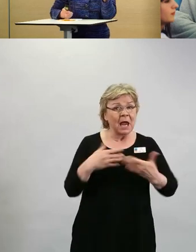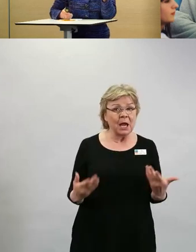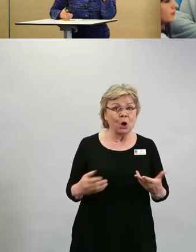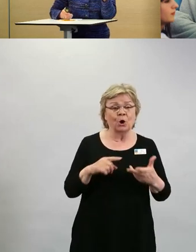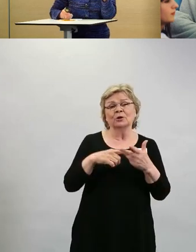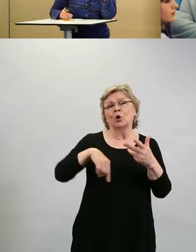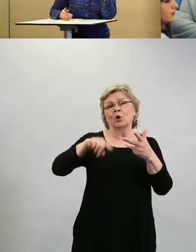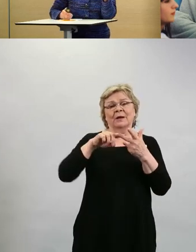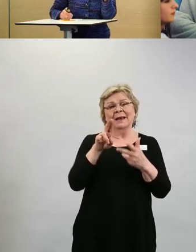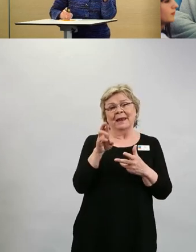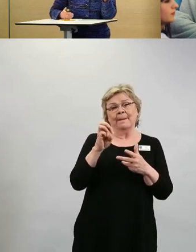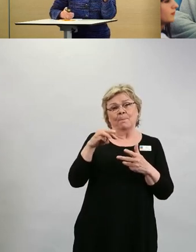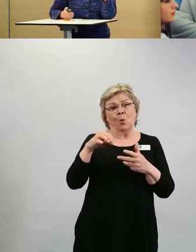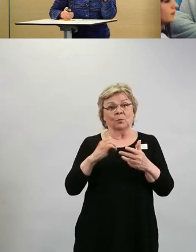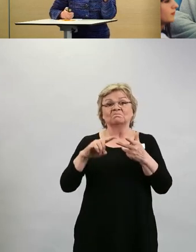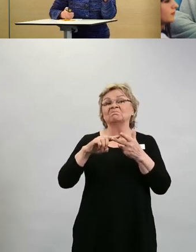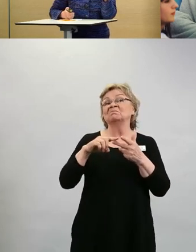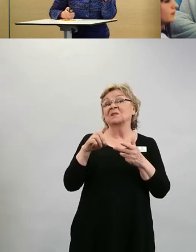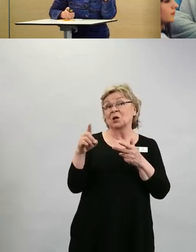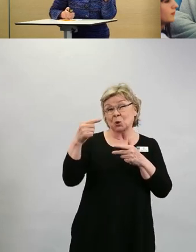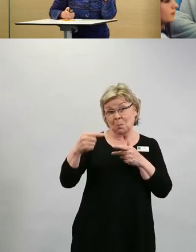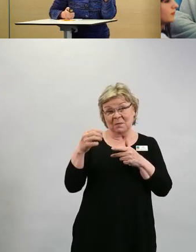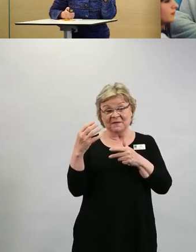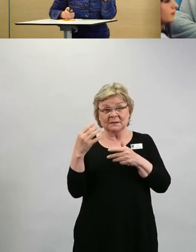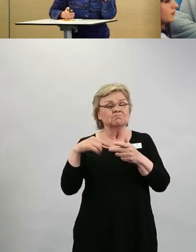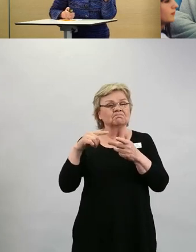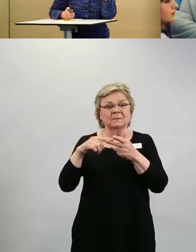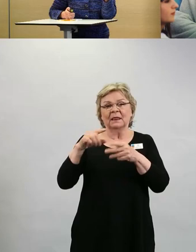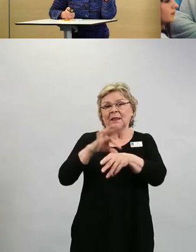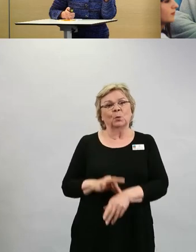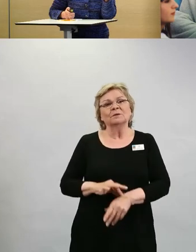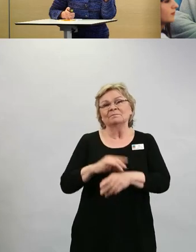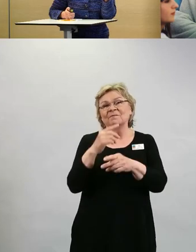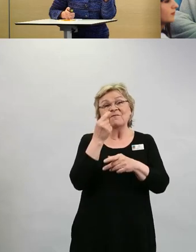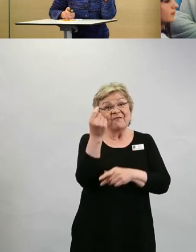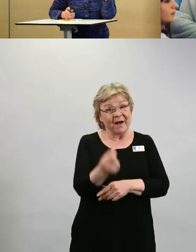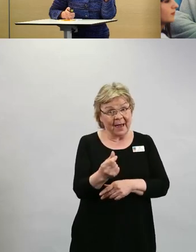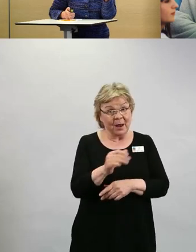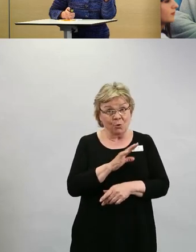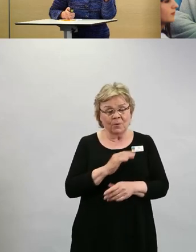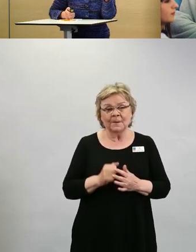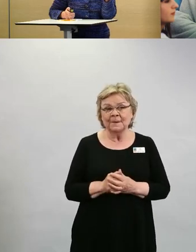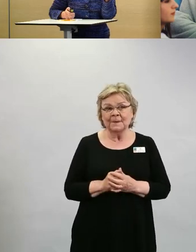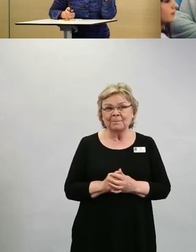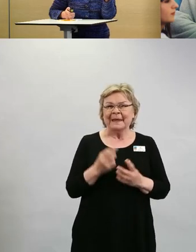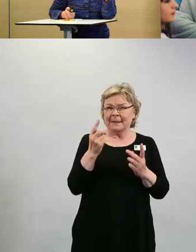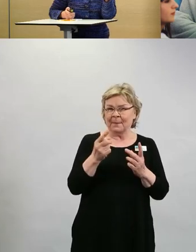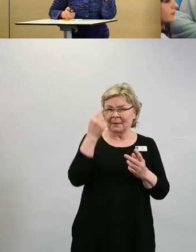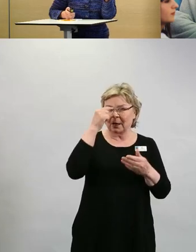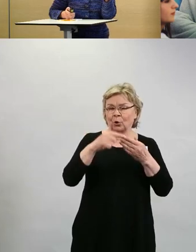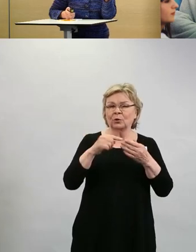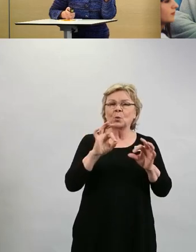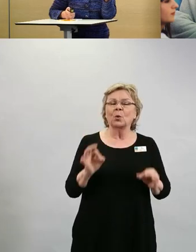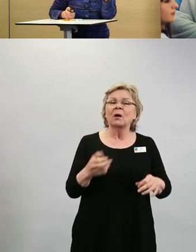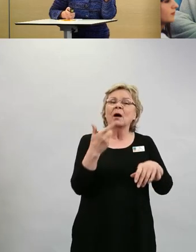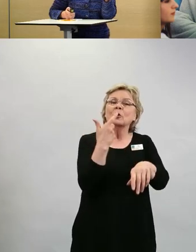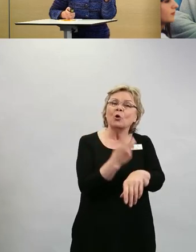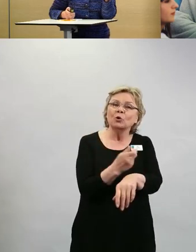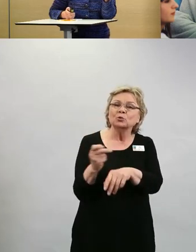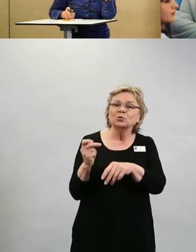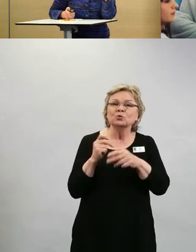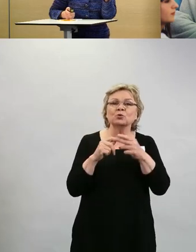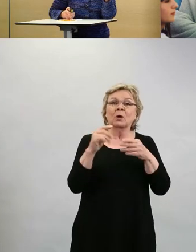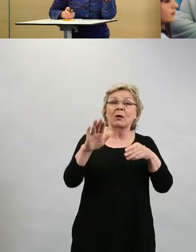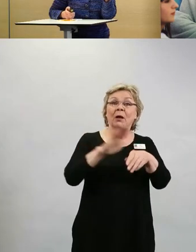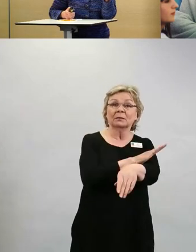B-tauti. Näitä esimerkkejä on siitä, miten rokotuskattavuus tartuntaketjuja